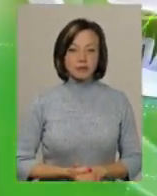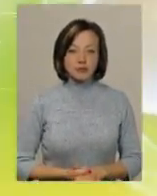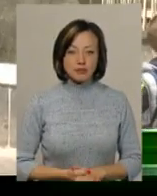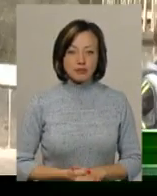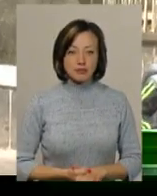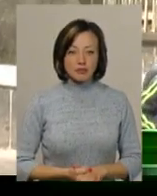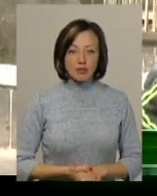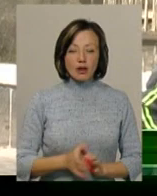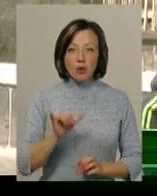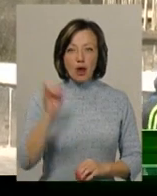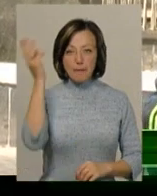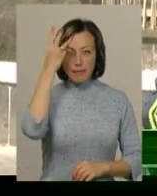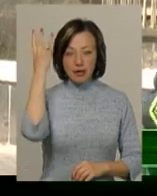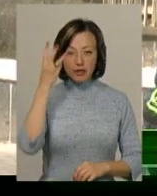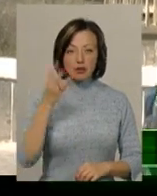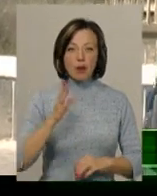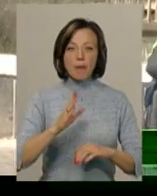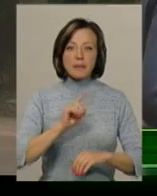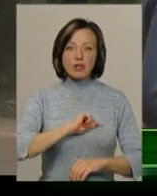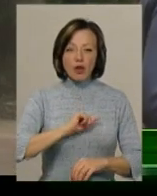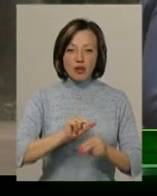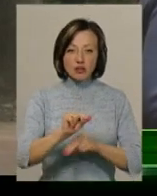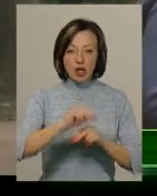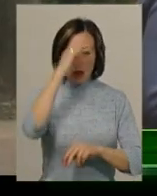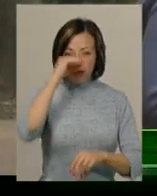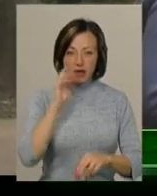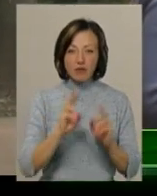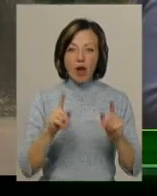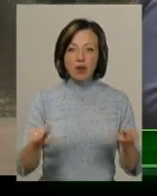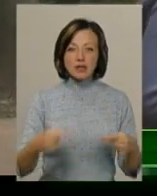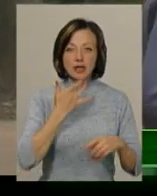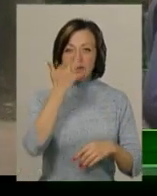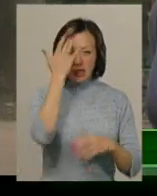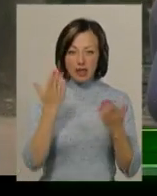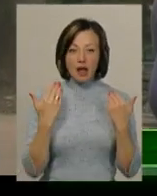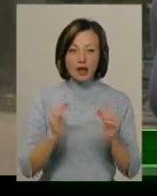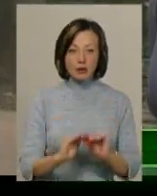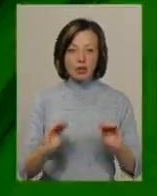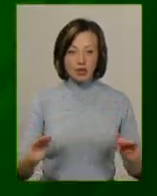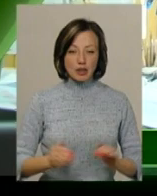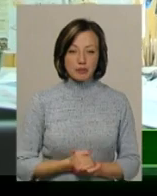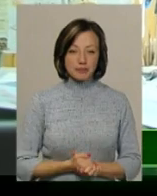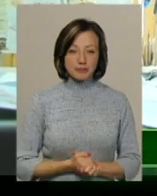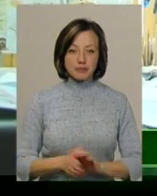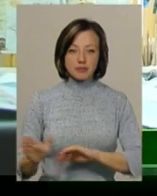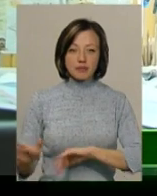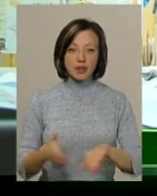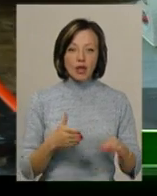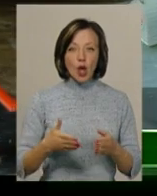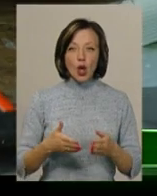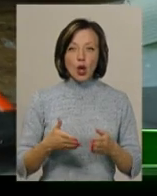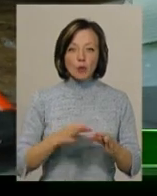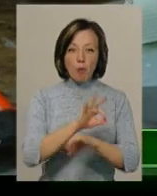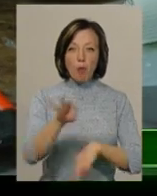У Хмельницькому практикуючий психолог навчала батьків, як організувати літні канікули дітям. Судномоделіст